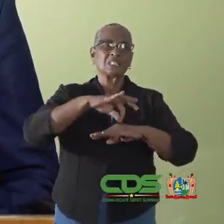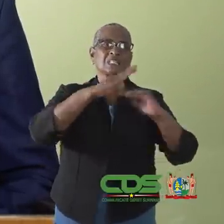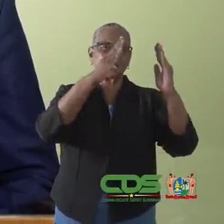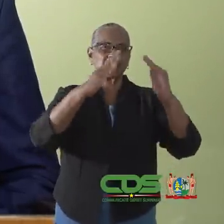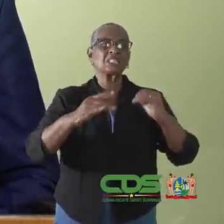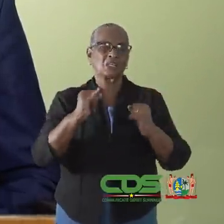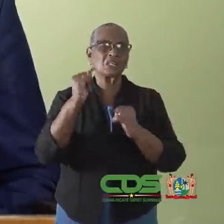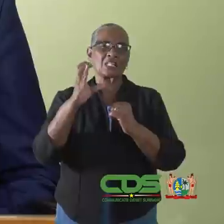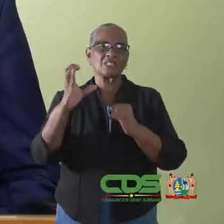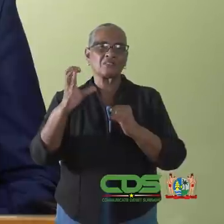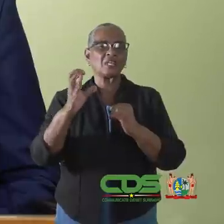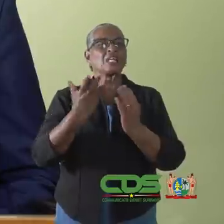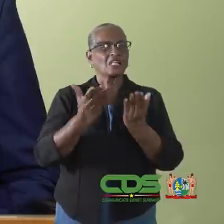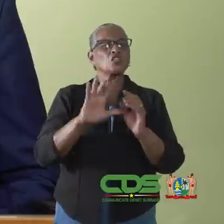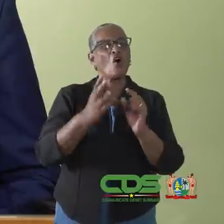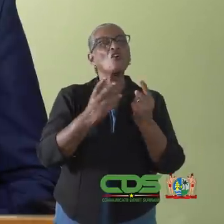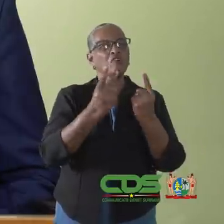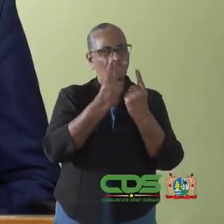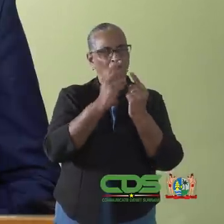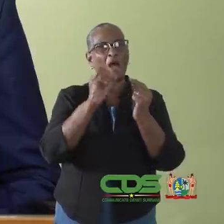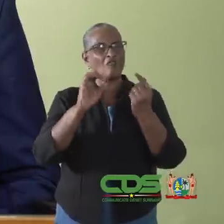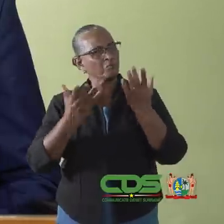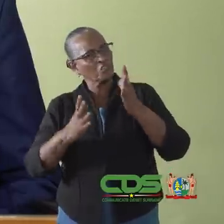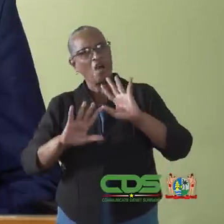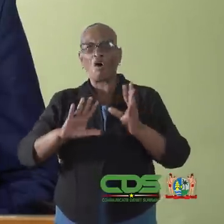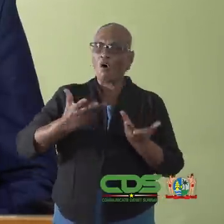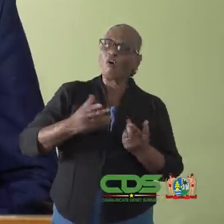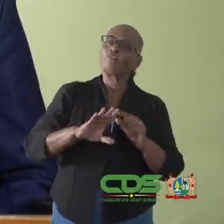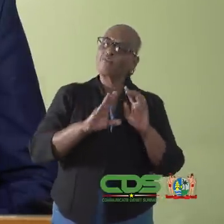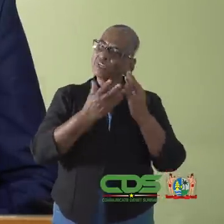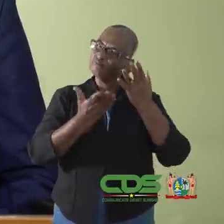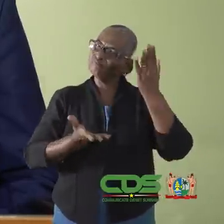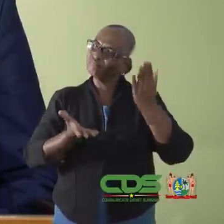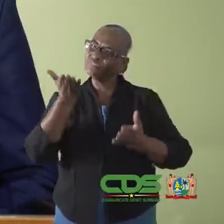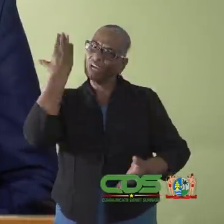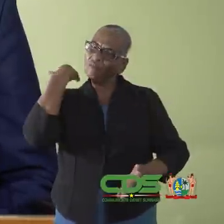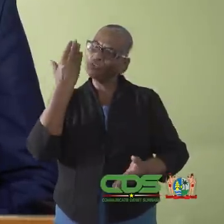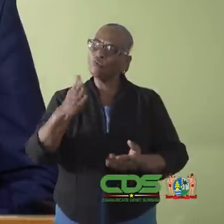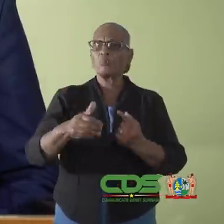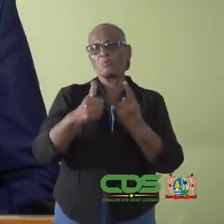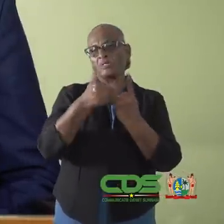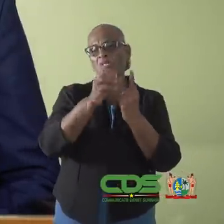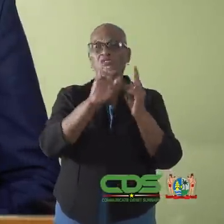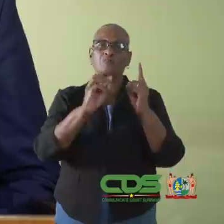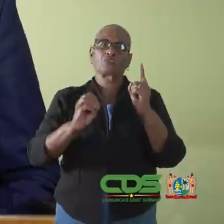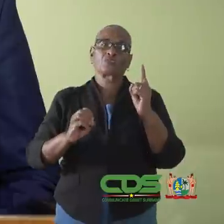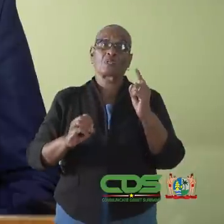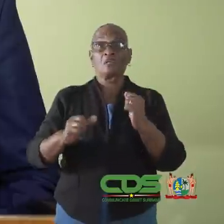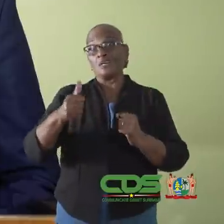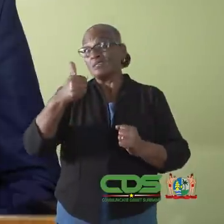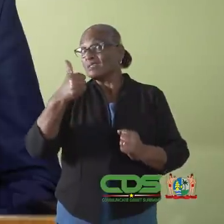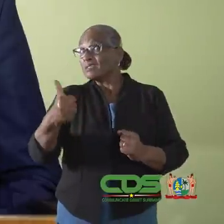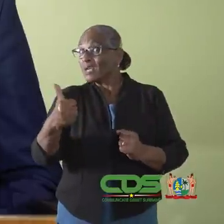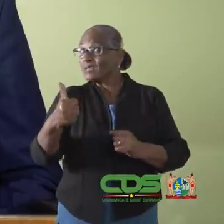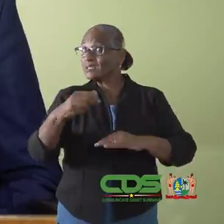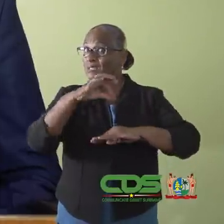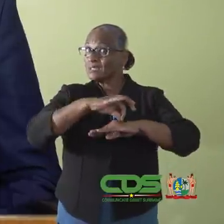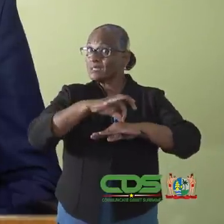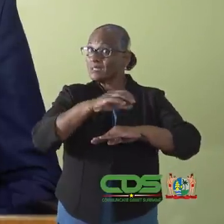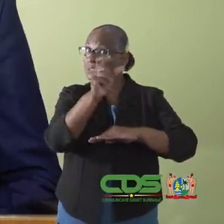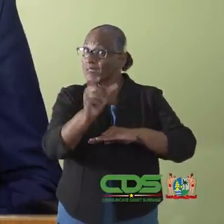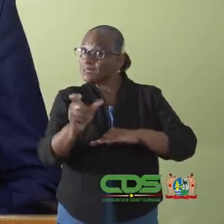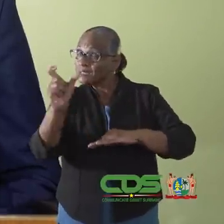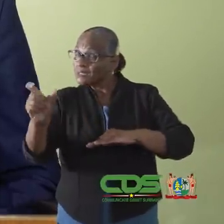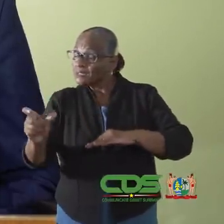intensive care. Dat is een bezetting van 12% vergeleken bij 16% van de afgelopen week. Zes